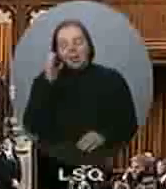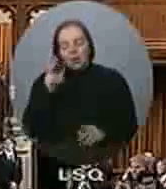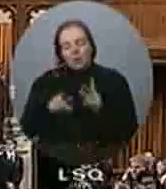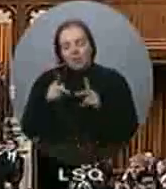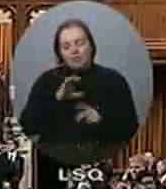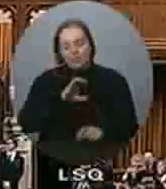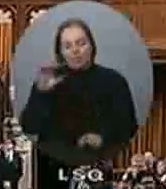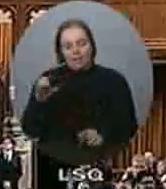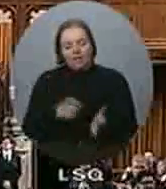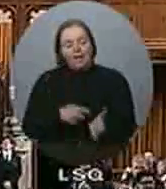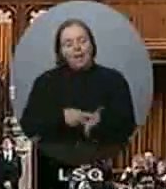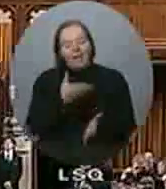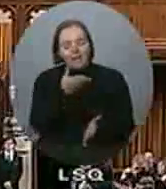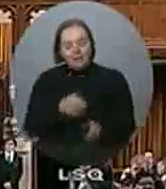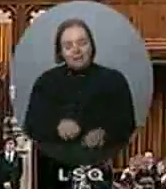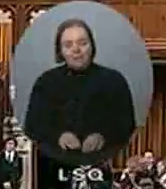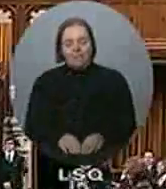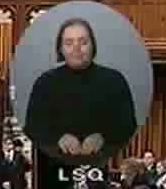Canadiens?